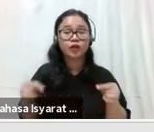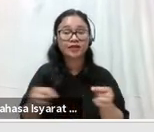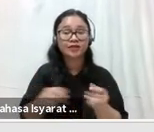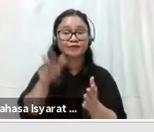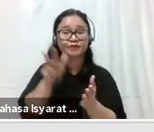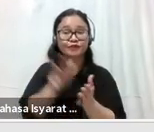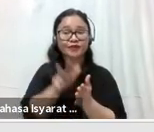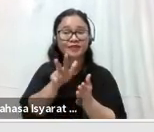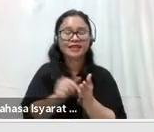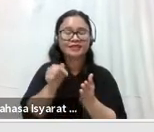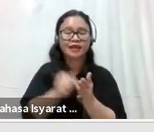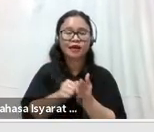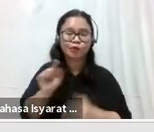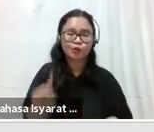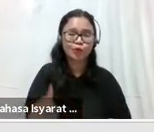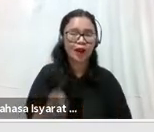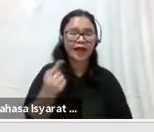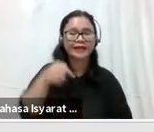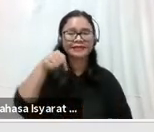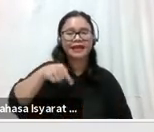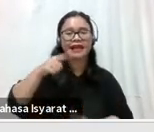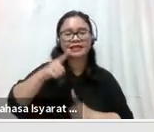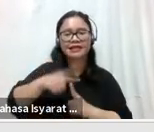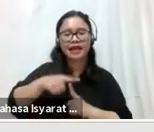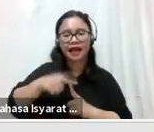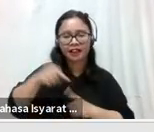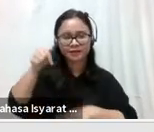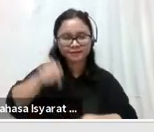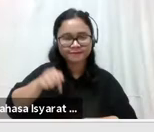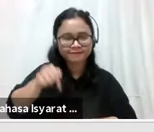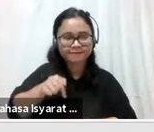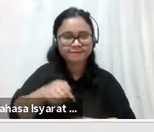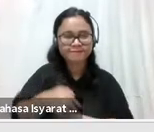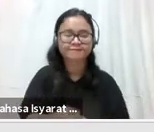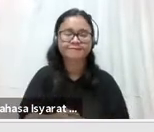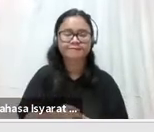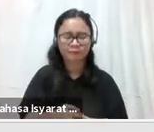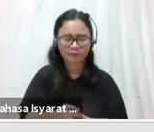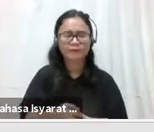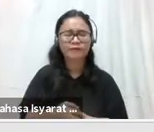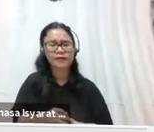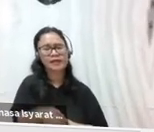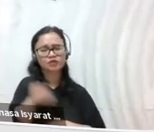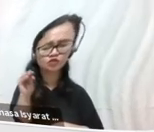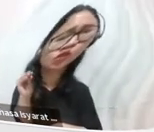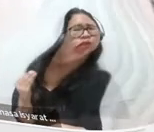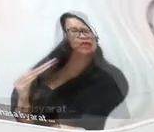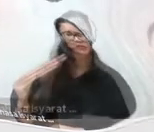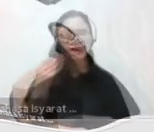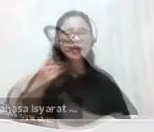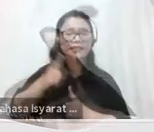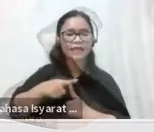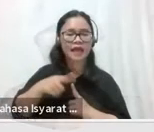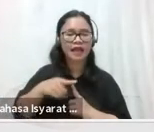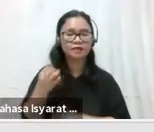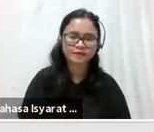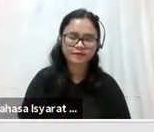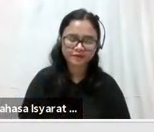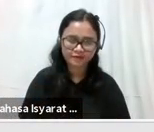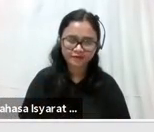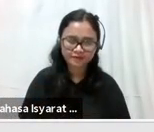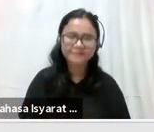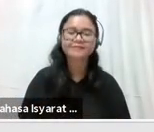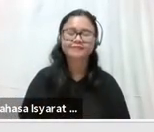berlaku sejak tanggal ditetapkan ditetapkan di Jakarta pada tanggal 26